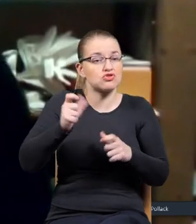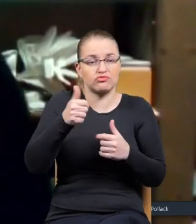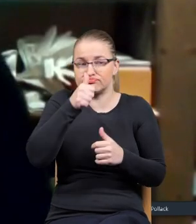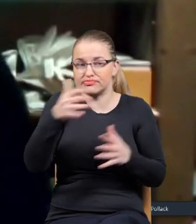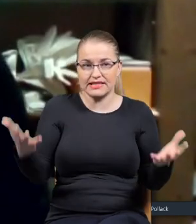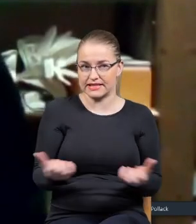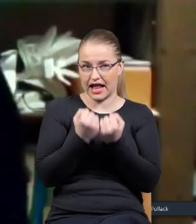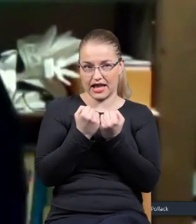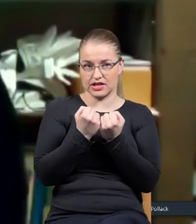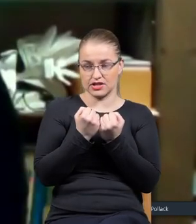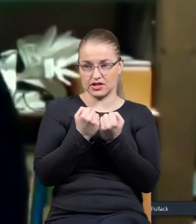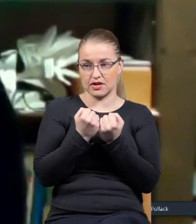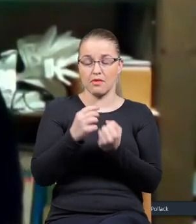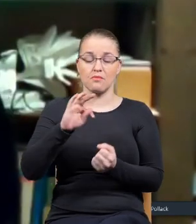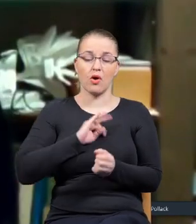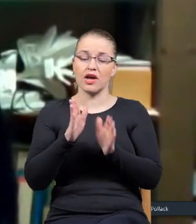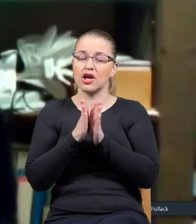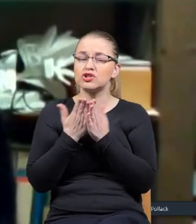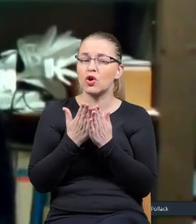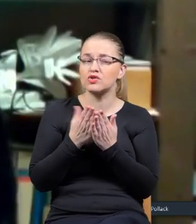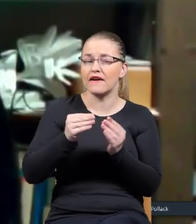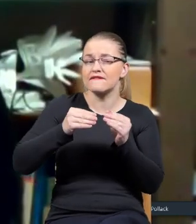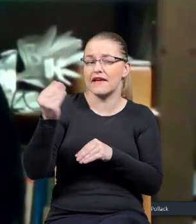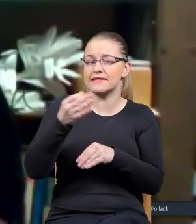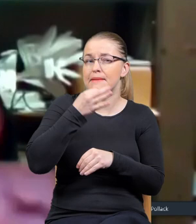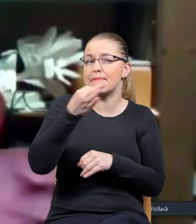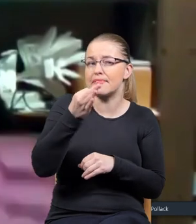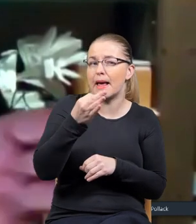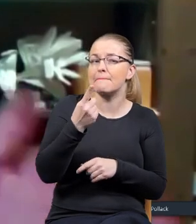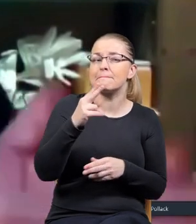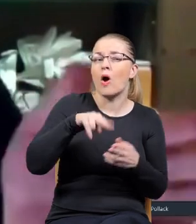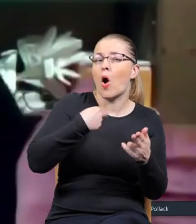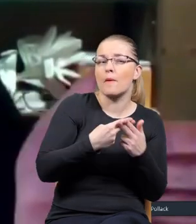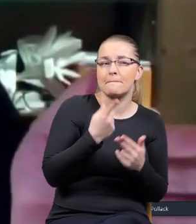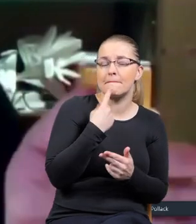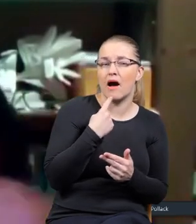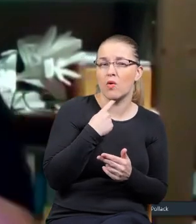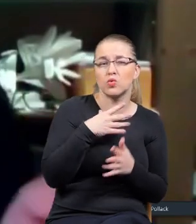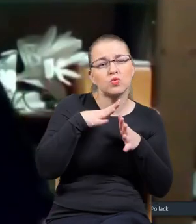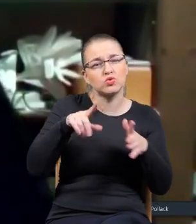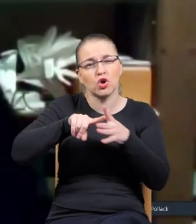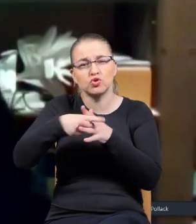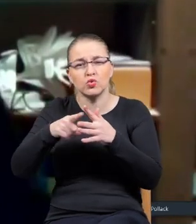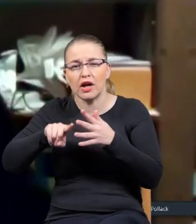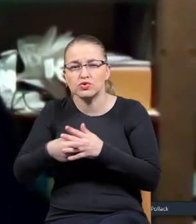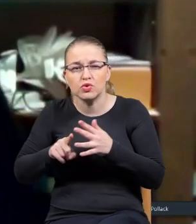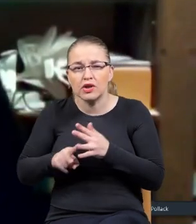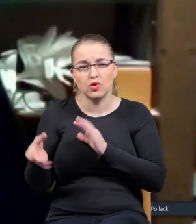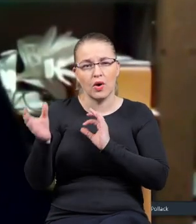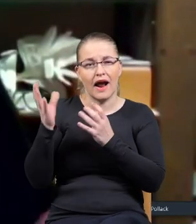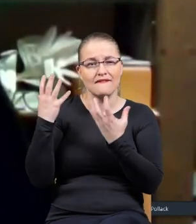w moich książkach jest więcej pytań niż odpowiedzi. Są bardzo gruby jakieś luki, bo ja po prostu